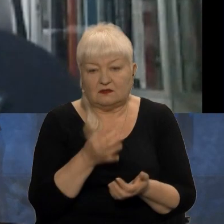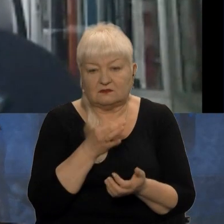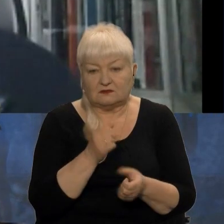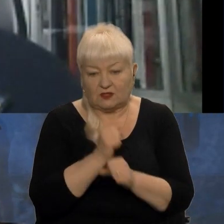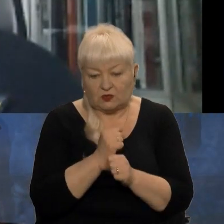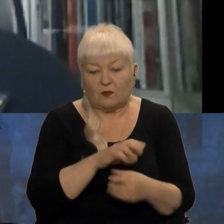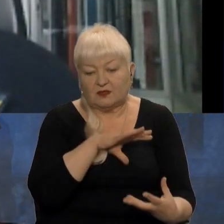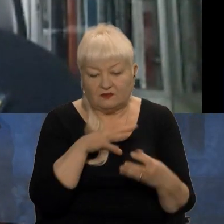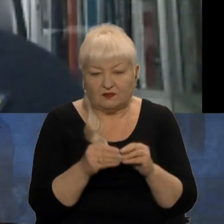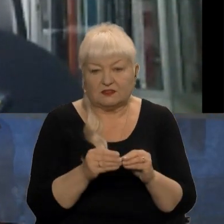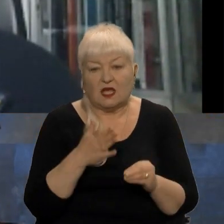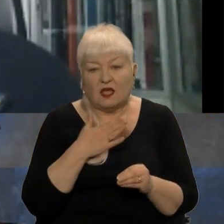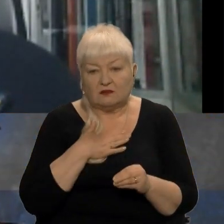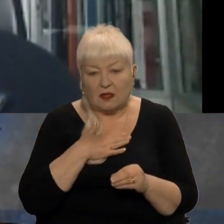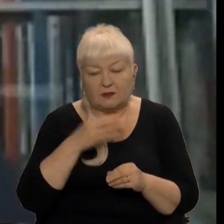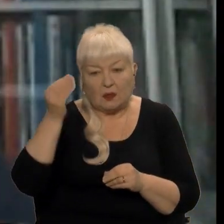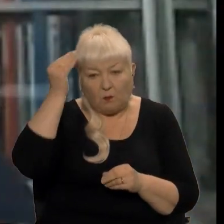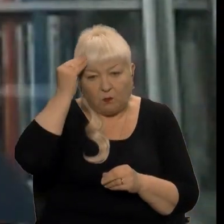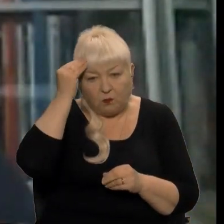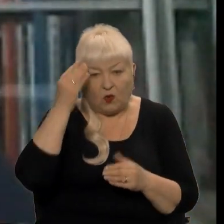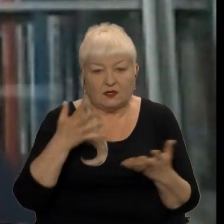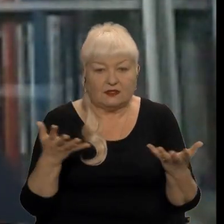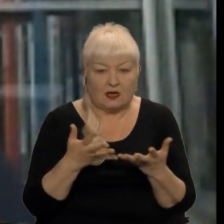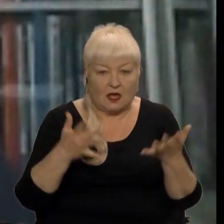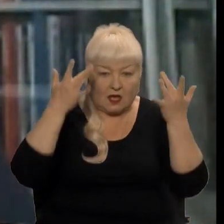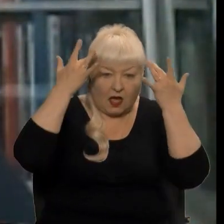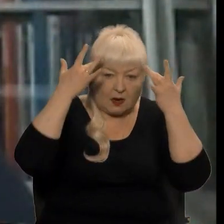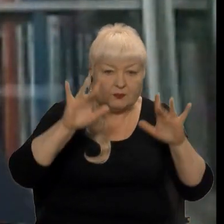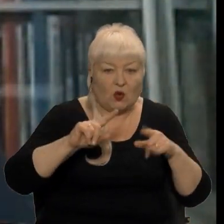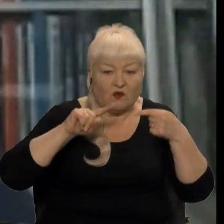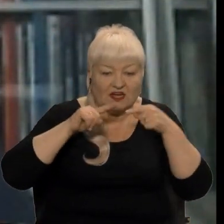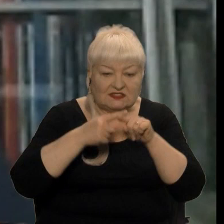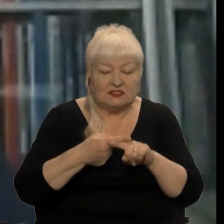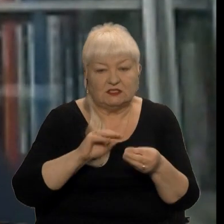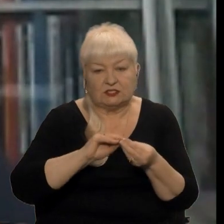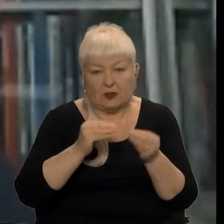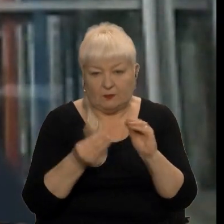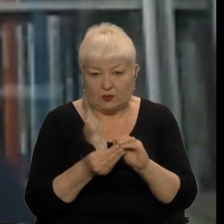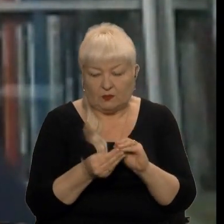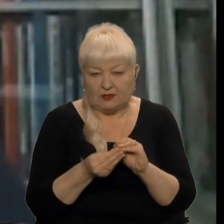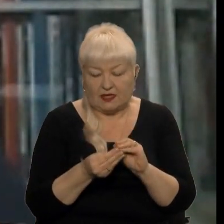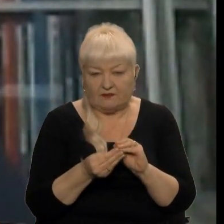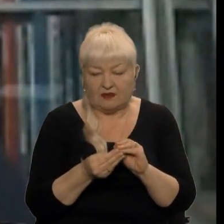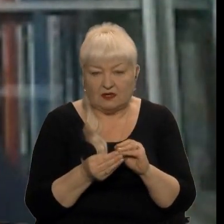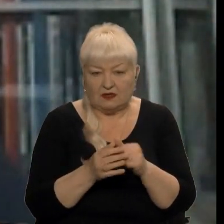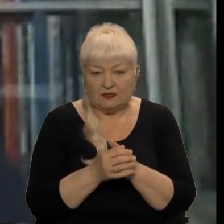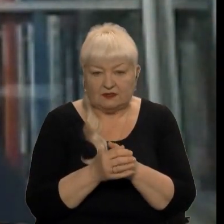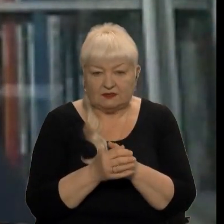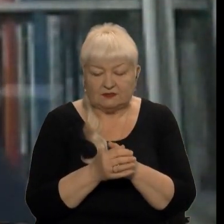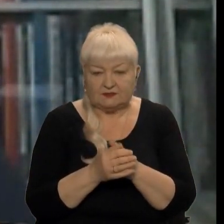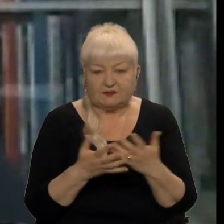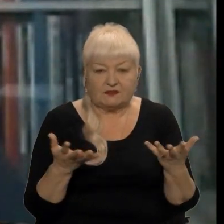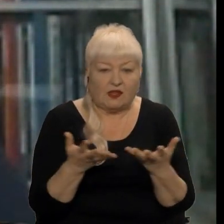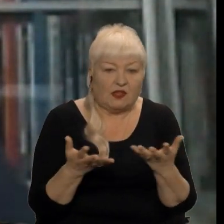погляд, все ж таки, якась раптова технічна проблема, проблема з якоюсь